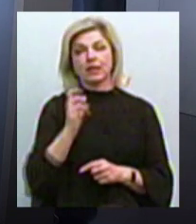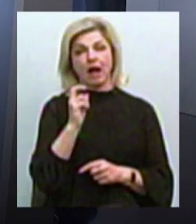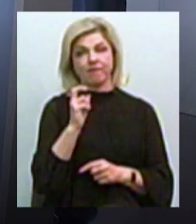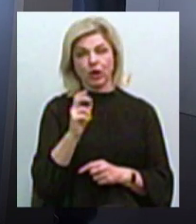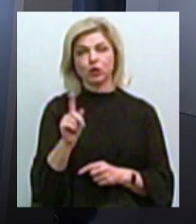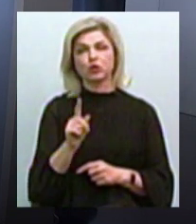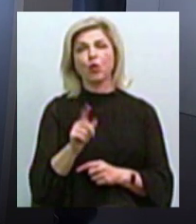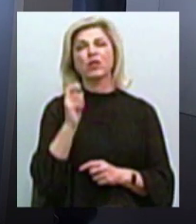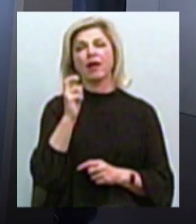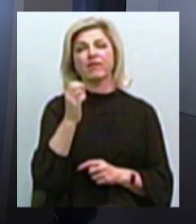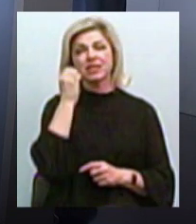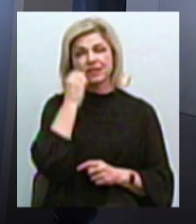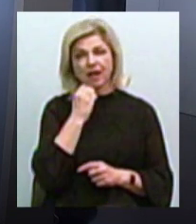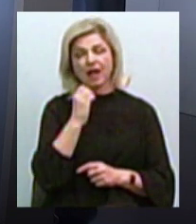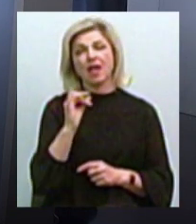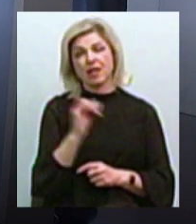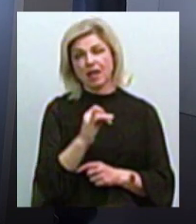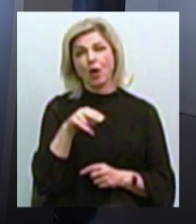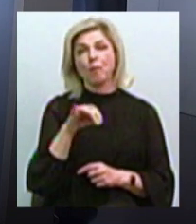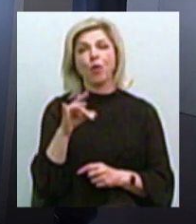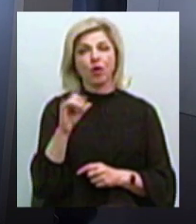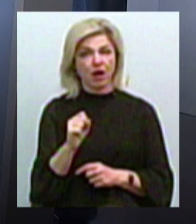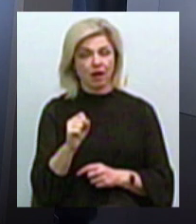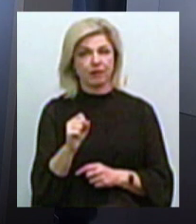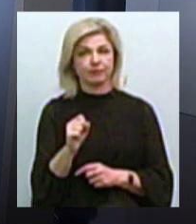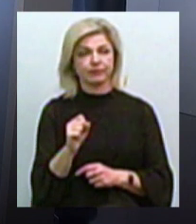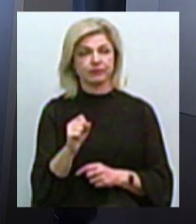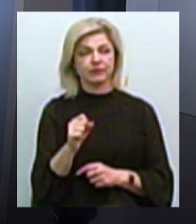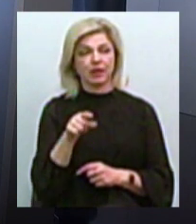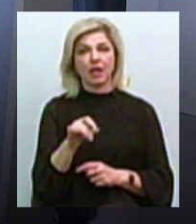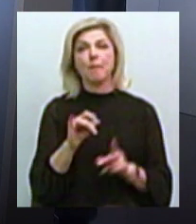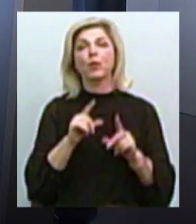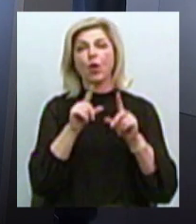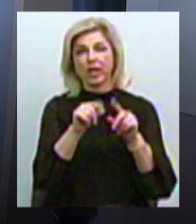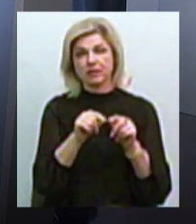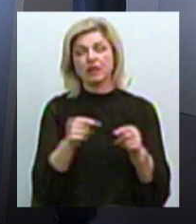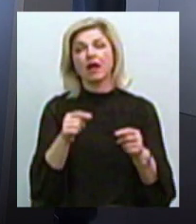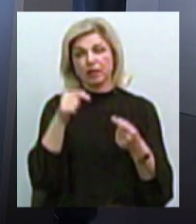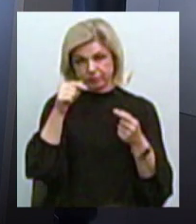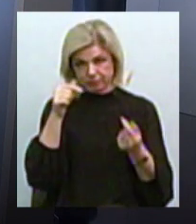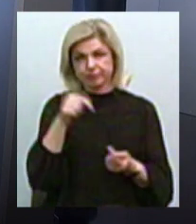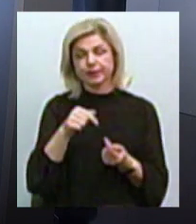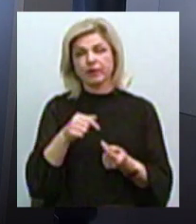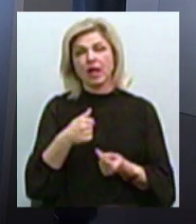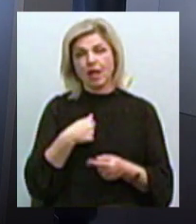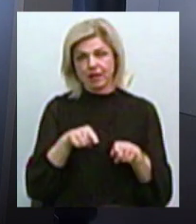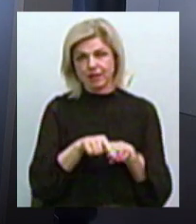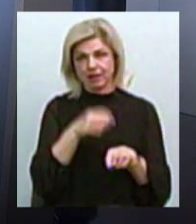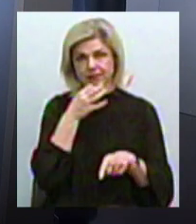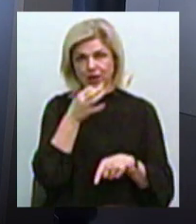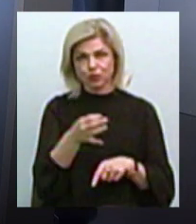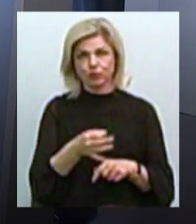що вони старі і пора їх надявить, тому і проїзд відповідає. Ну, я так скажу, що